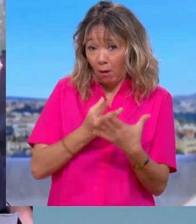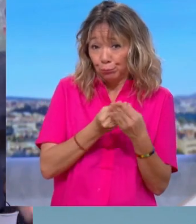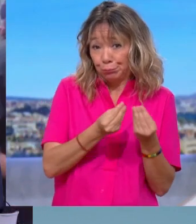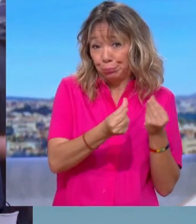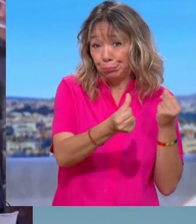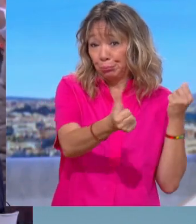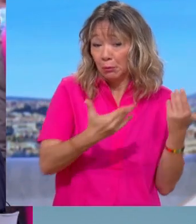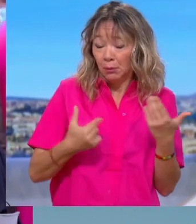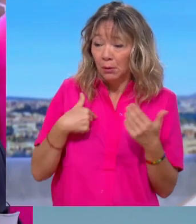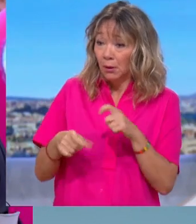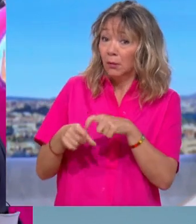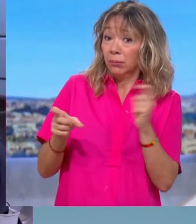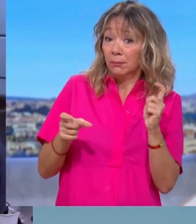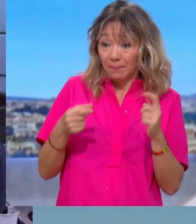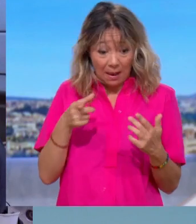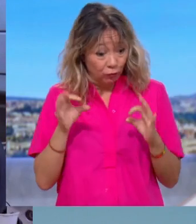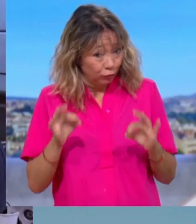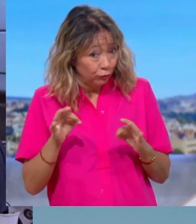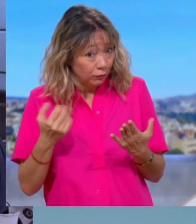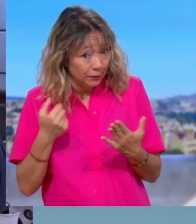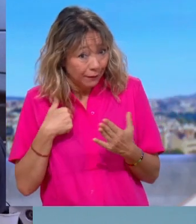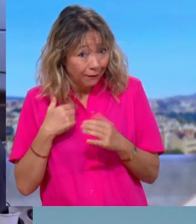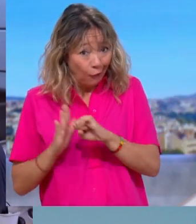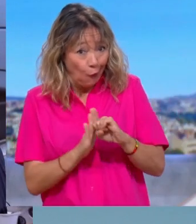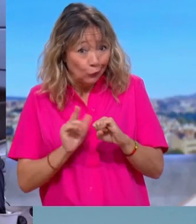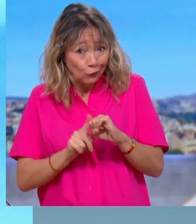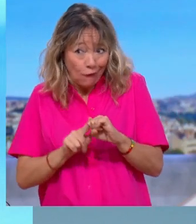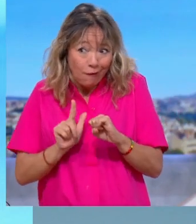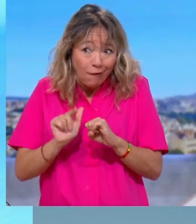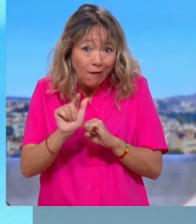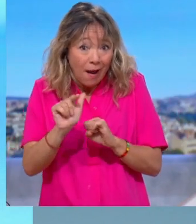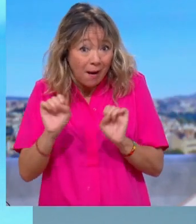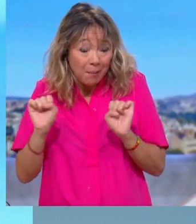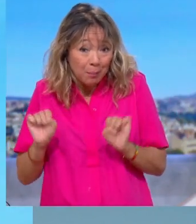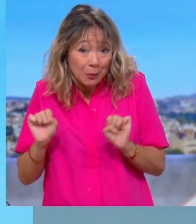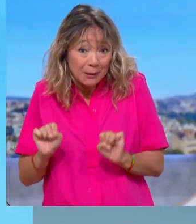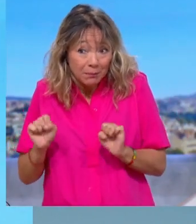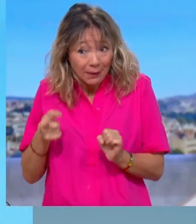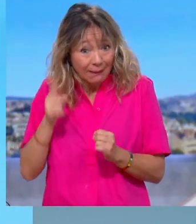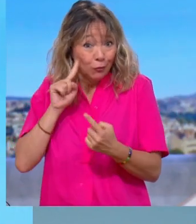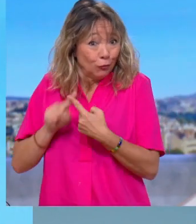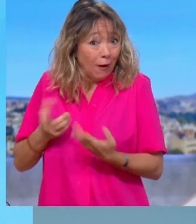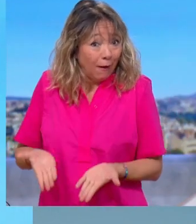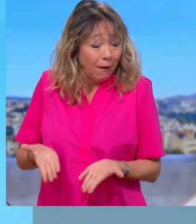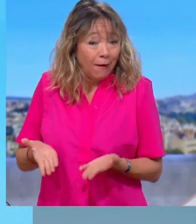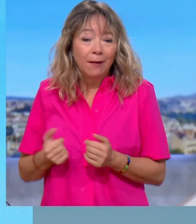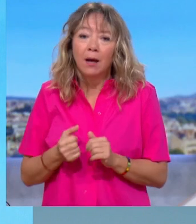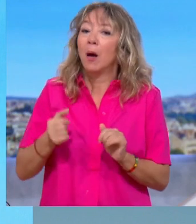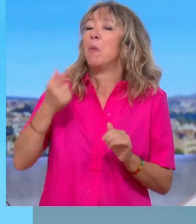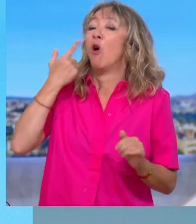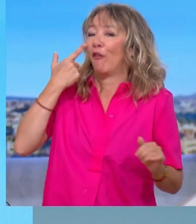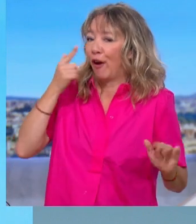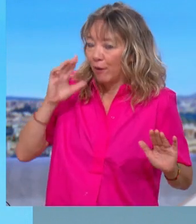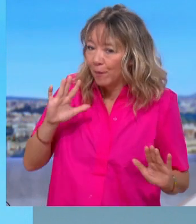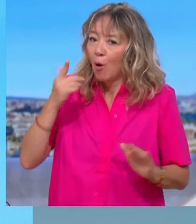C'est peut-être la jambe gauche justement dont vous parlez, emmenée par le député Sacha Houllier notamment. On verra si elle existe vraiment. On verra parce que je vois